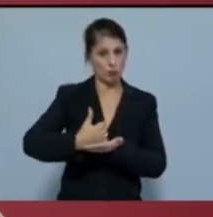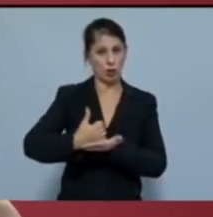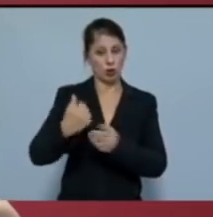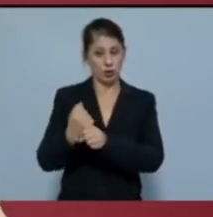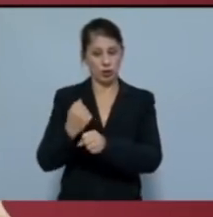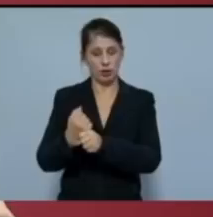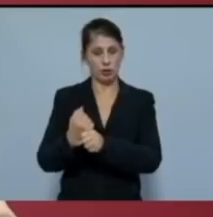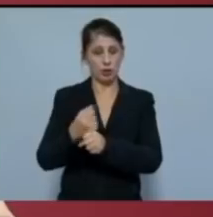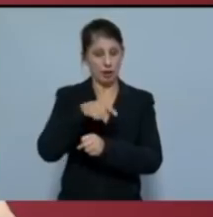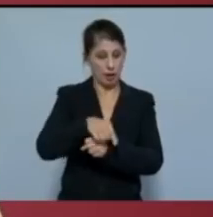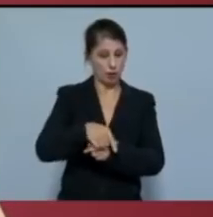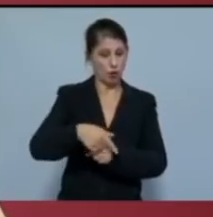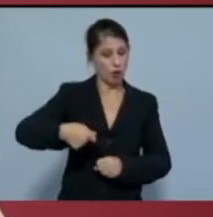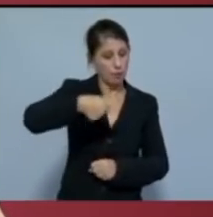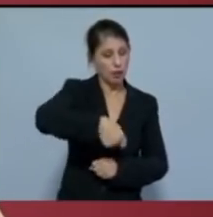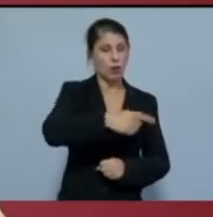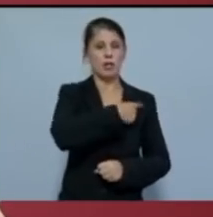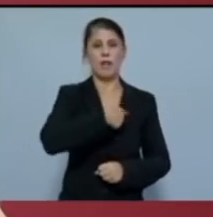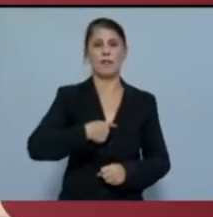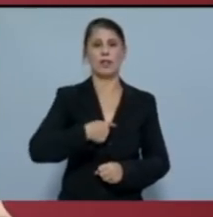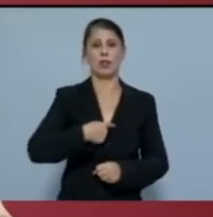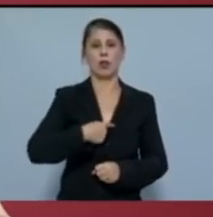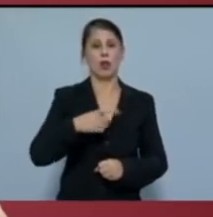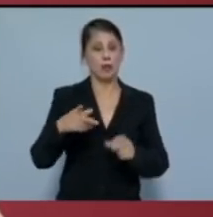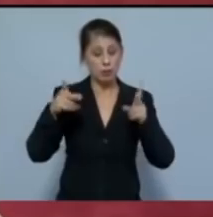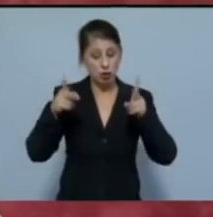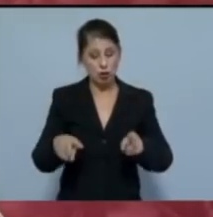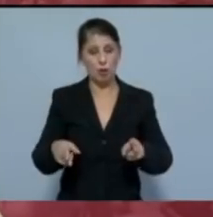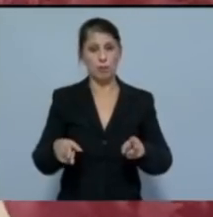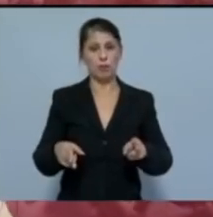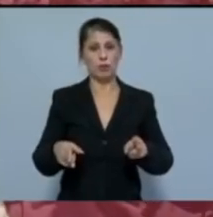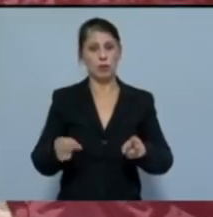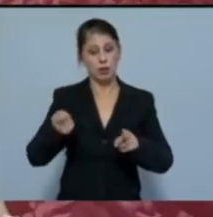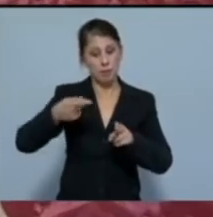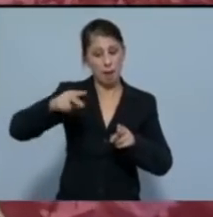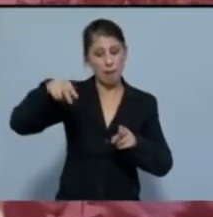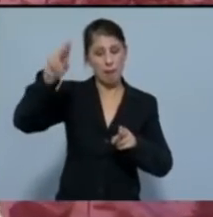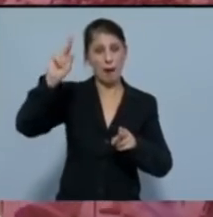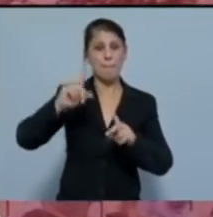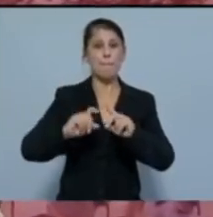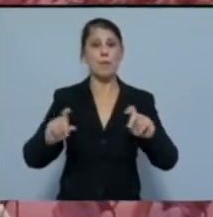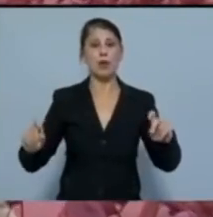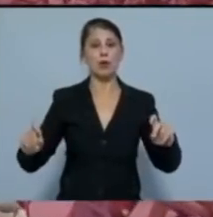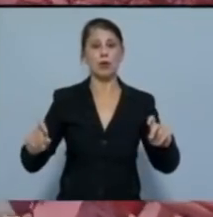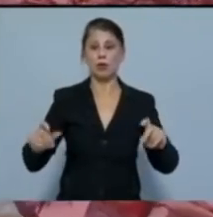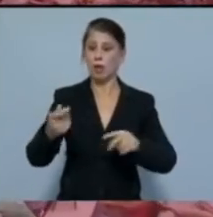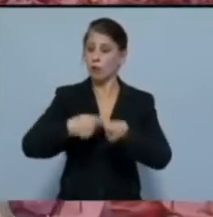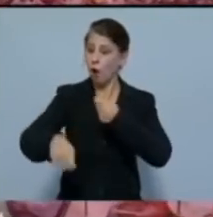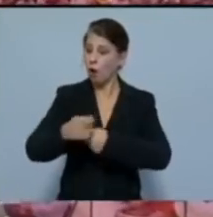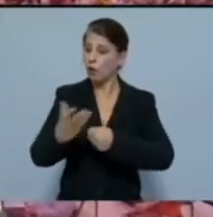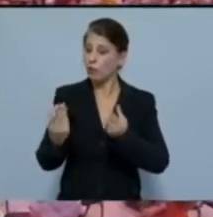μετακύλυσή τους στην εργοδοσία, να μπει φρένο στις ανατιμήσεις των προϊόντων πλατιάς λαϊκής